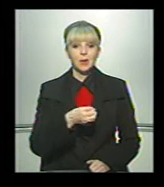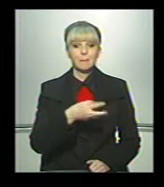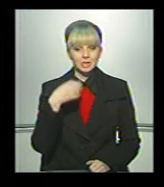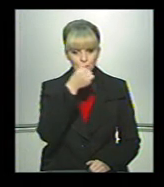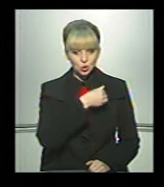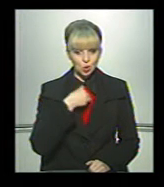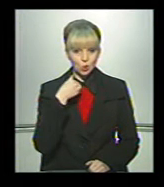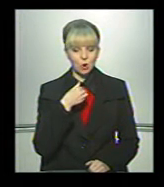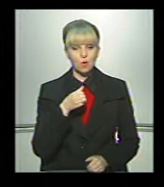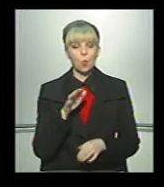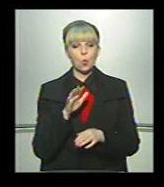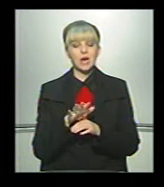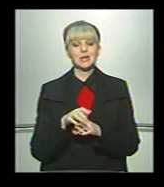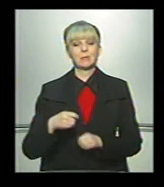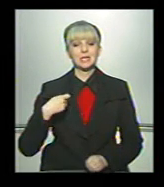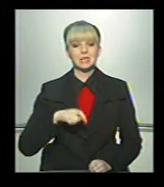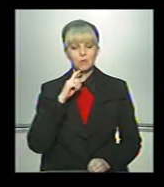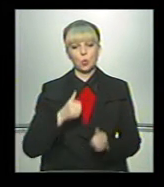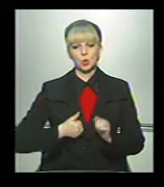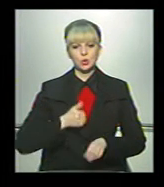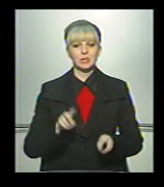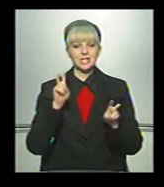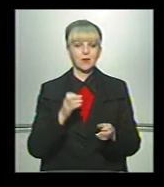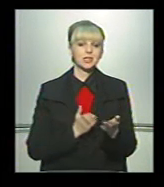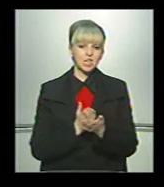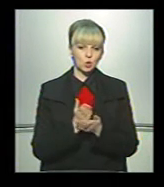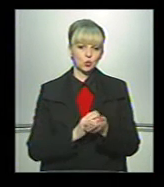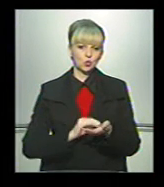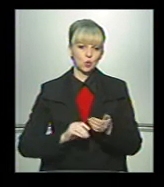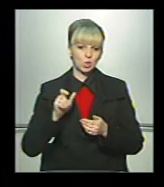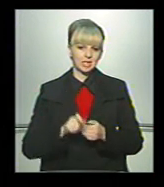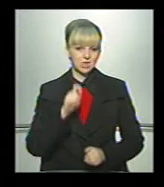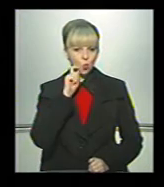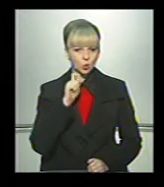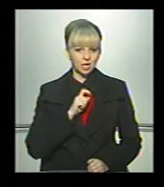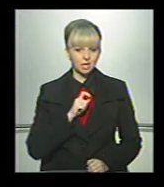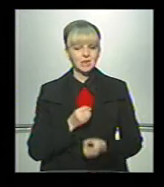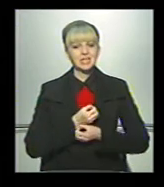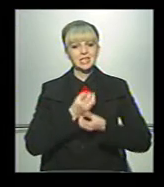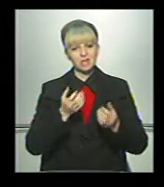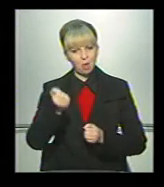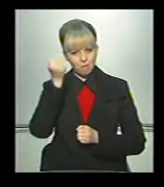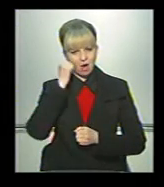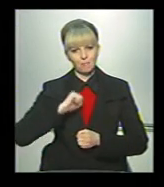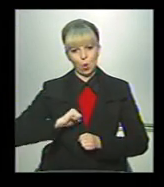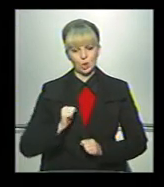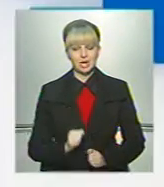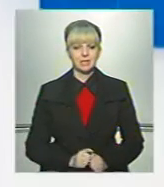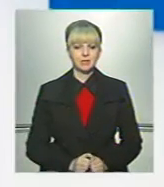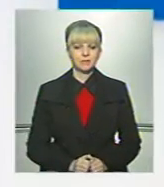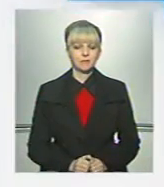року указом президента удостоєний звання заслуженого журналіста України. Світла пам'ять колезі.